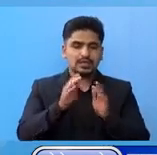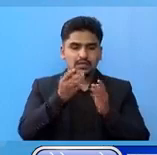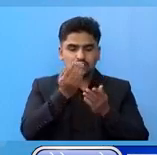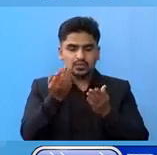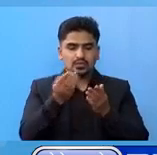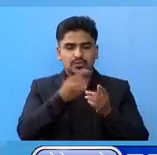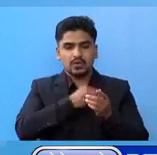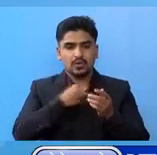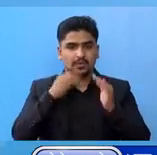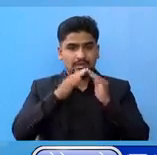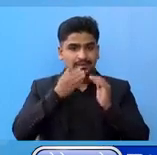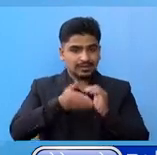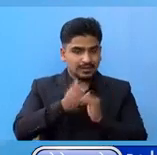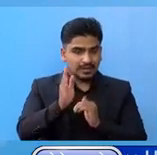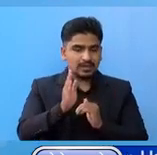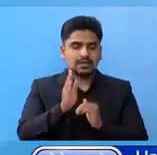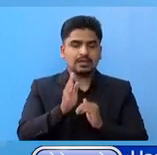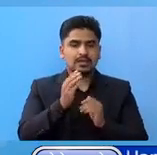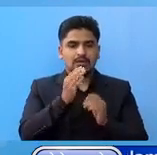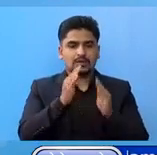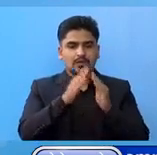वे नियम गर्णुपर्दचा।